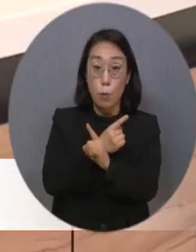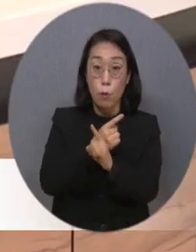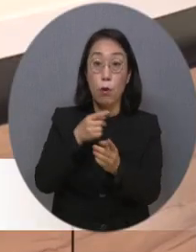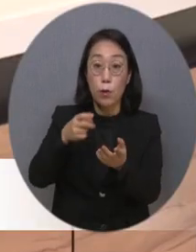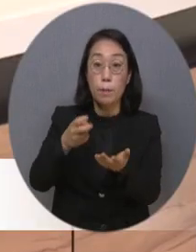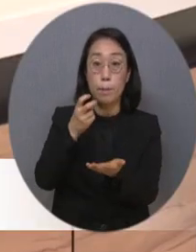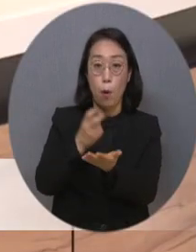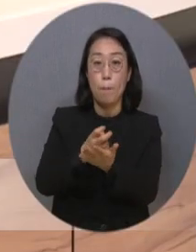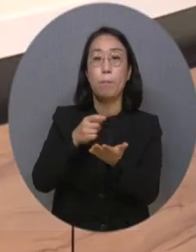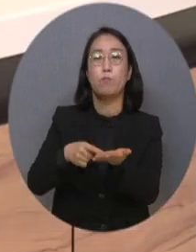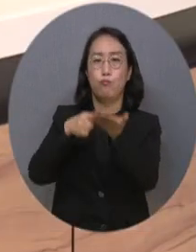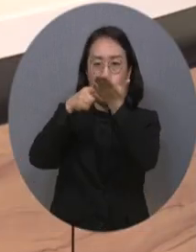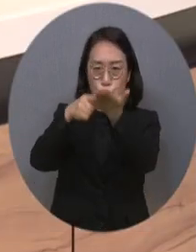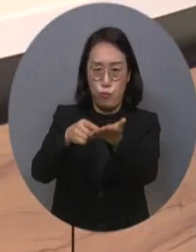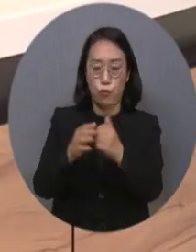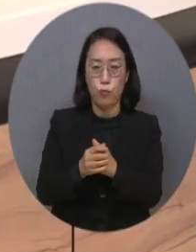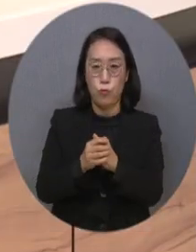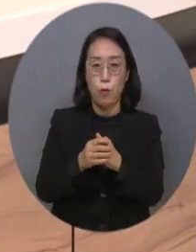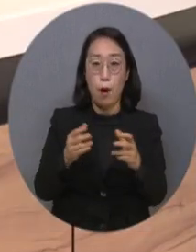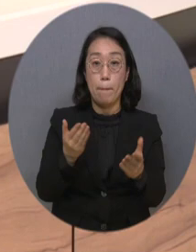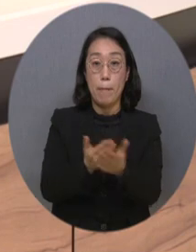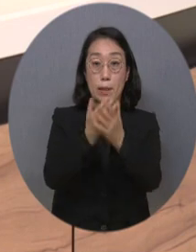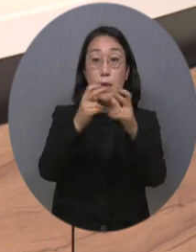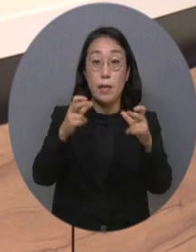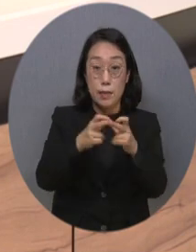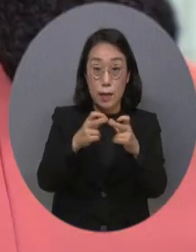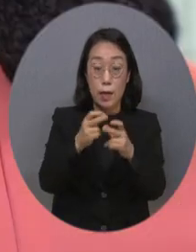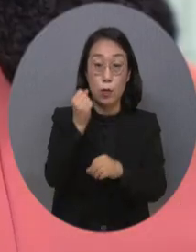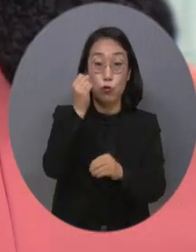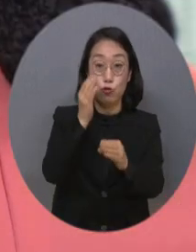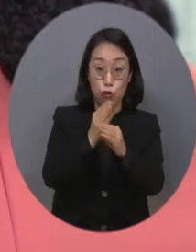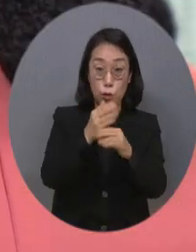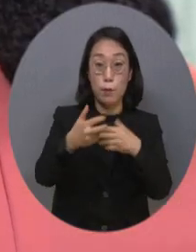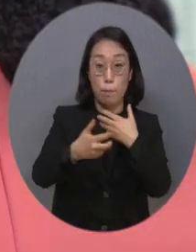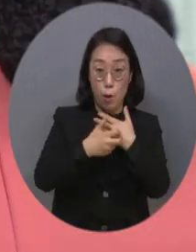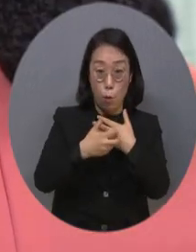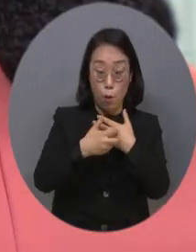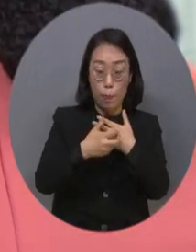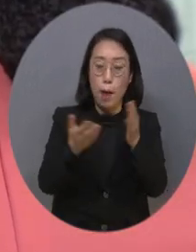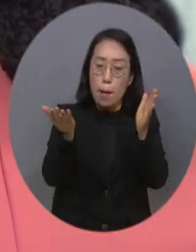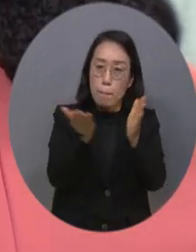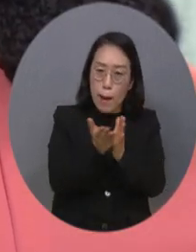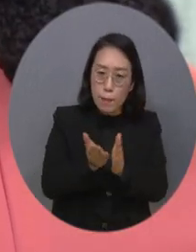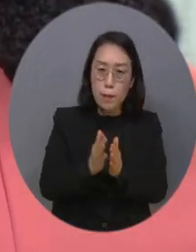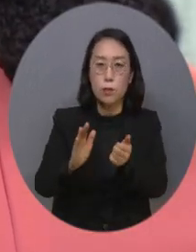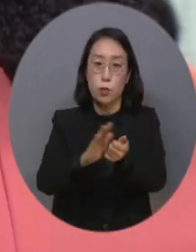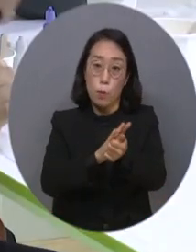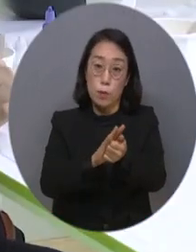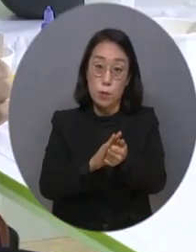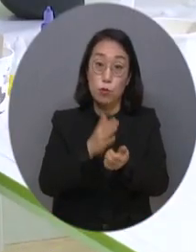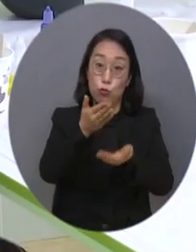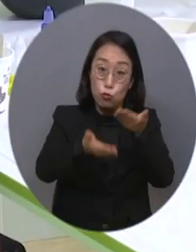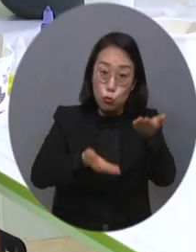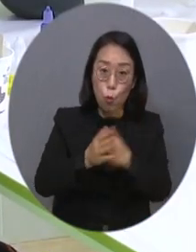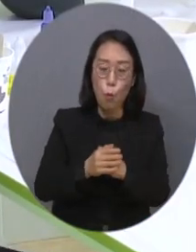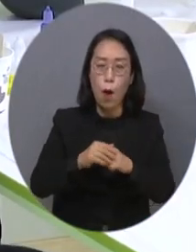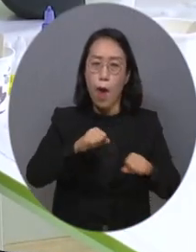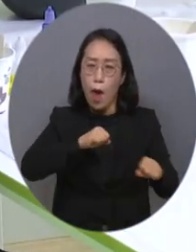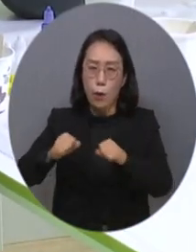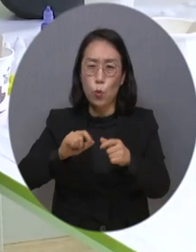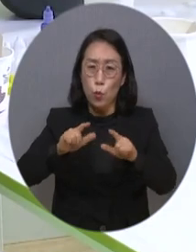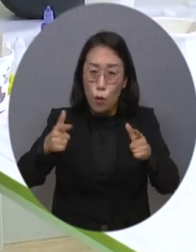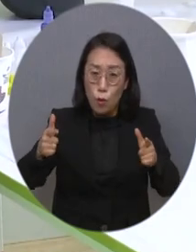발달장애인 거점병원은 발달장애인을 위한 의료서비스를 효율적으로 제공하고 행동문제를